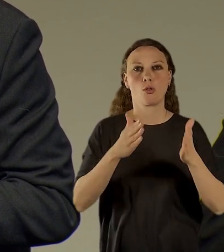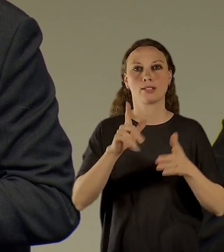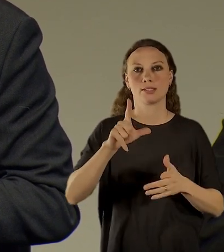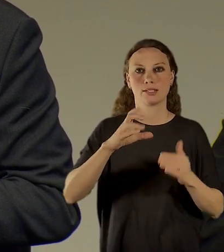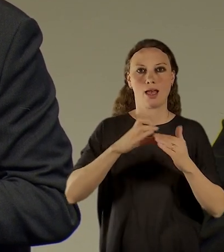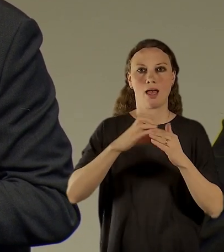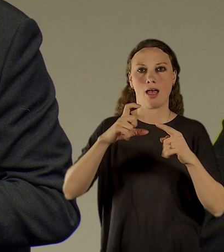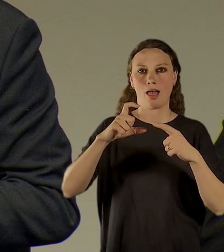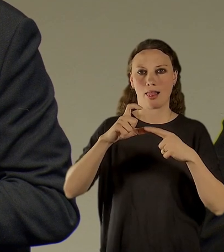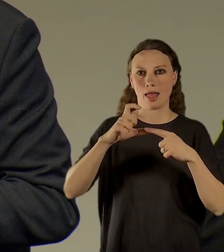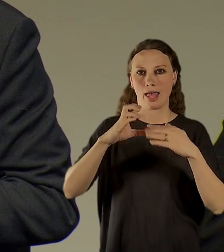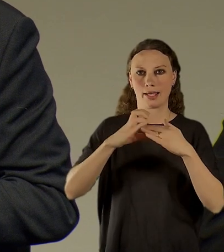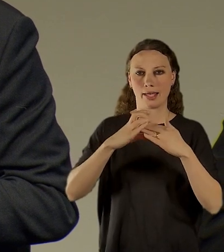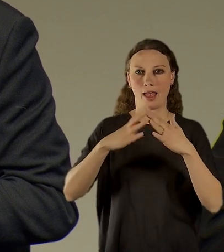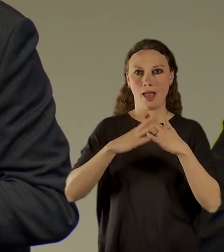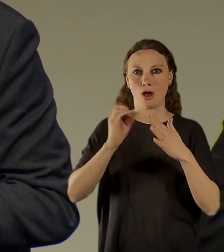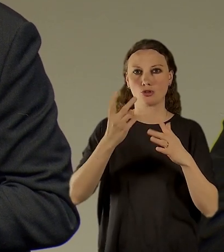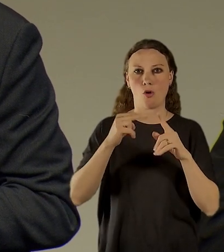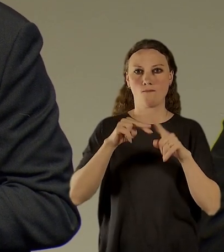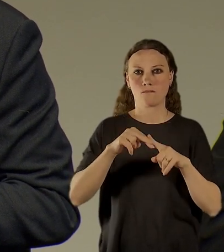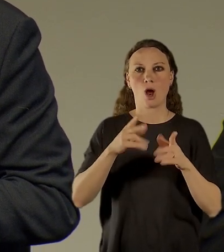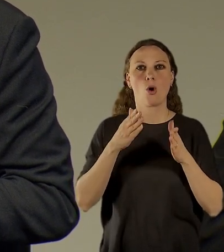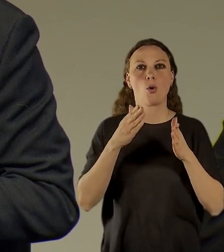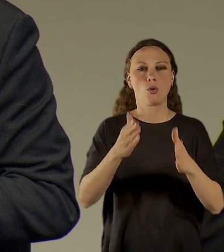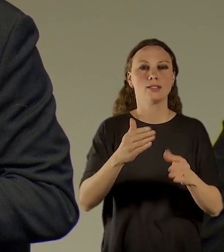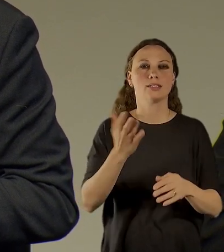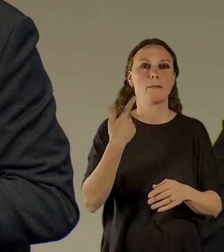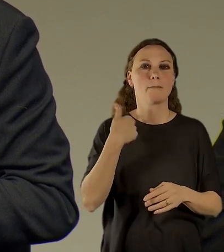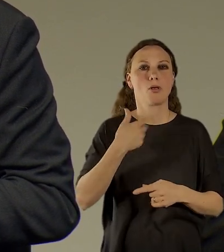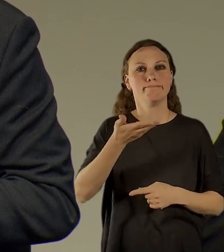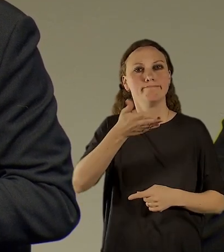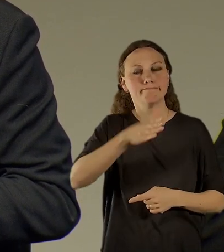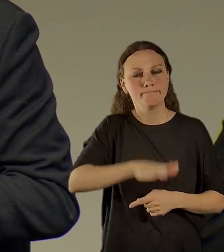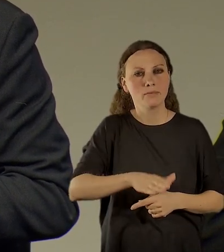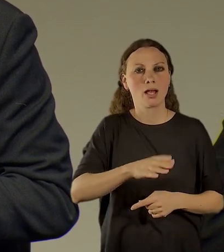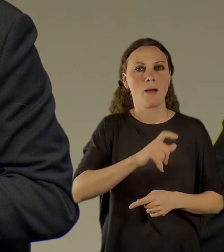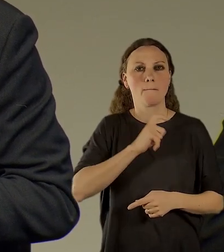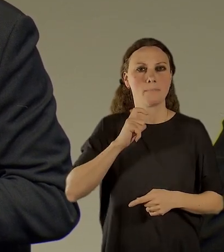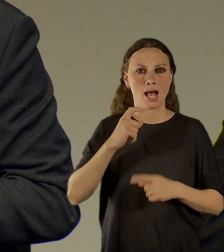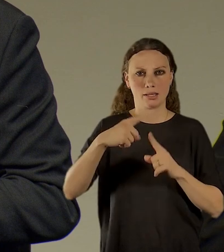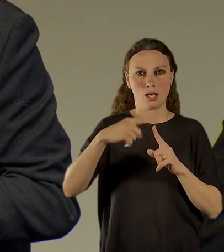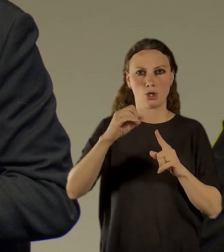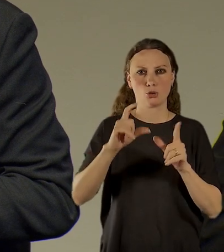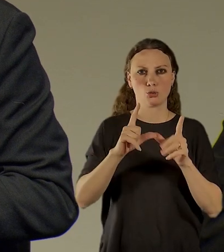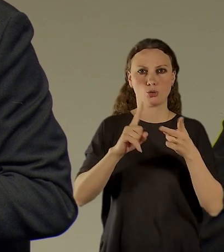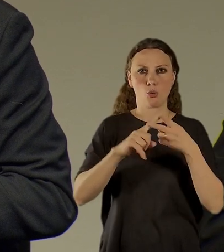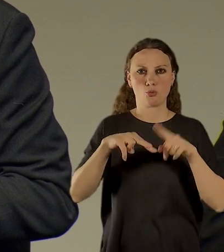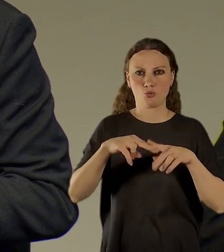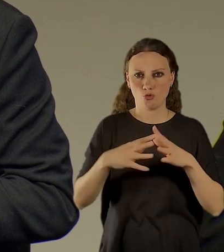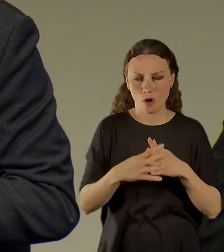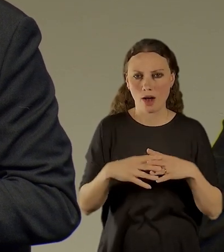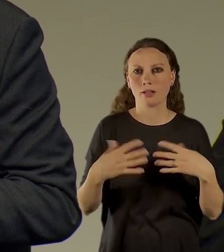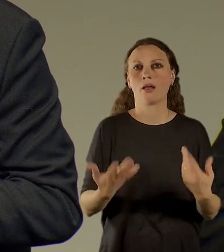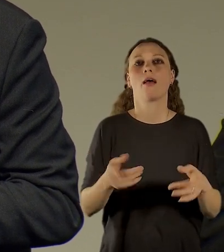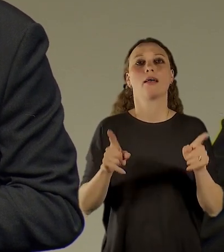zemřel Páter Toufár a Borůvko Sanatorium bývalé a také Jan Palách. Podle mě